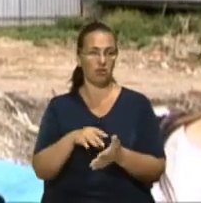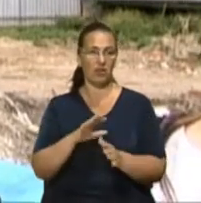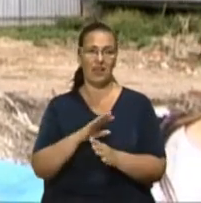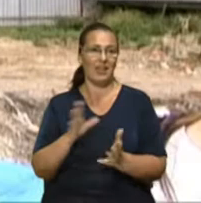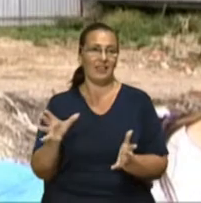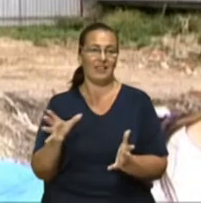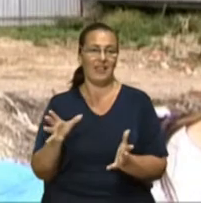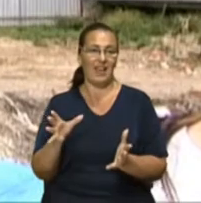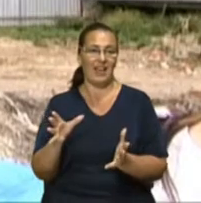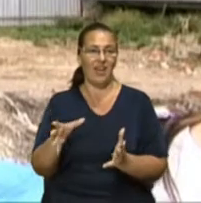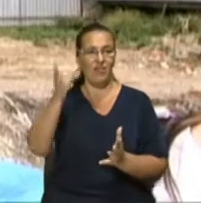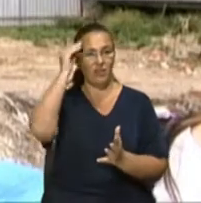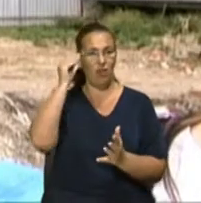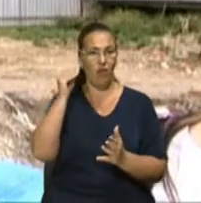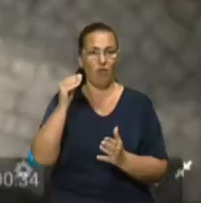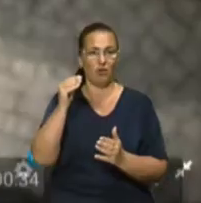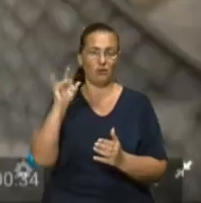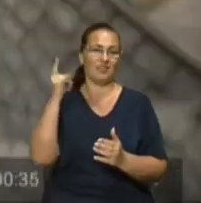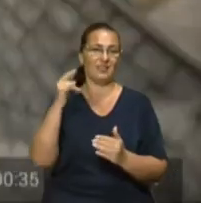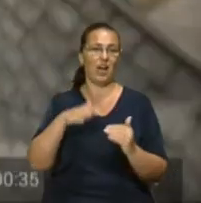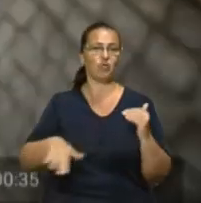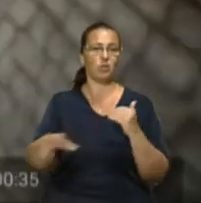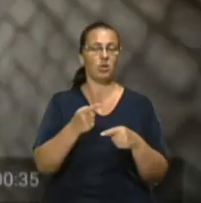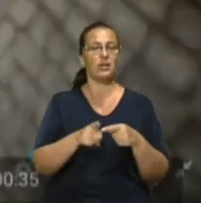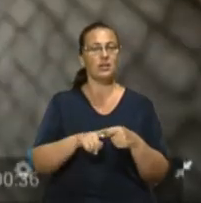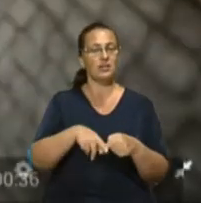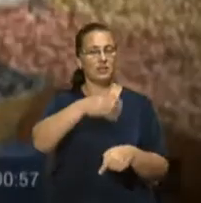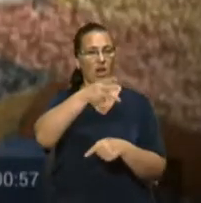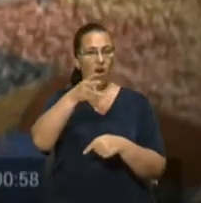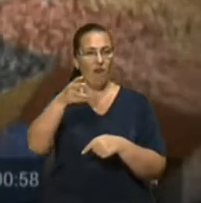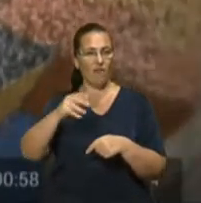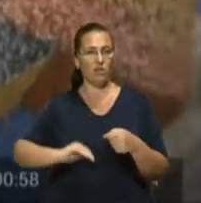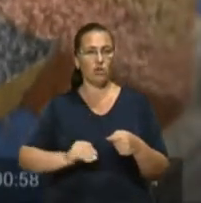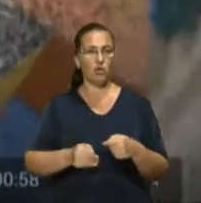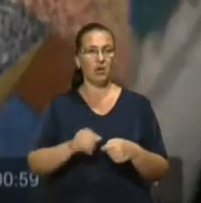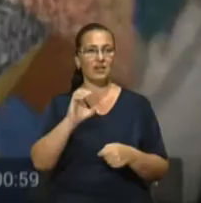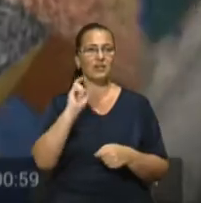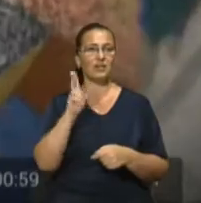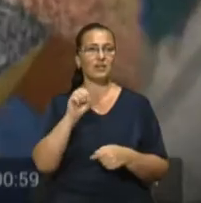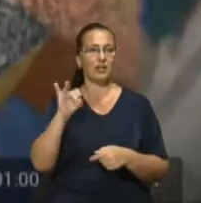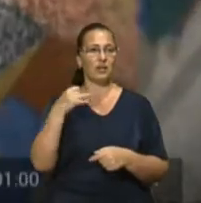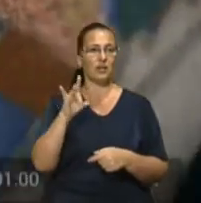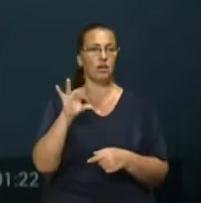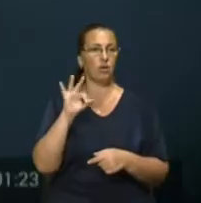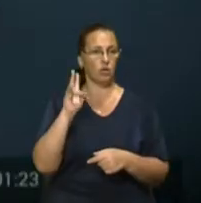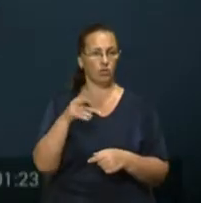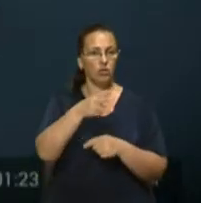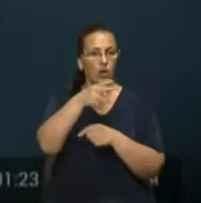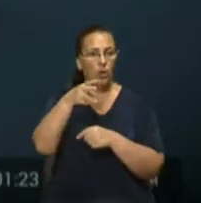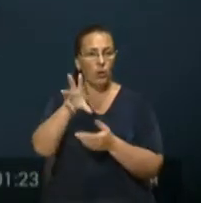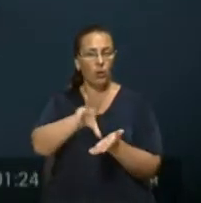дитячого простору. Це відео компанії «Скейрон» вони відсканували мозаїку, що коли вона була збережена.